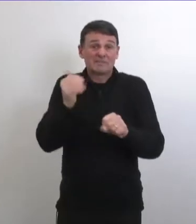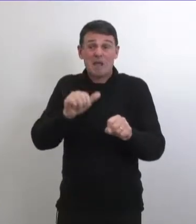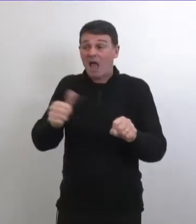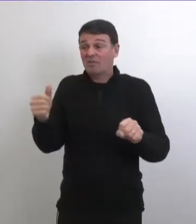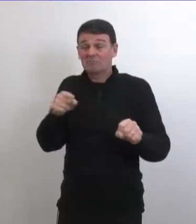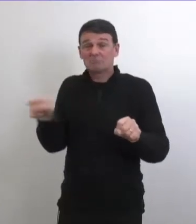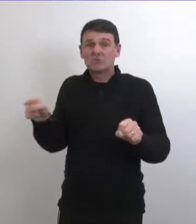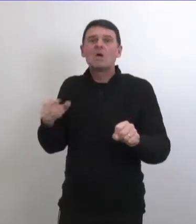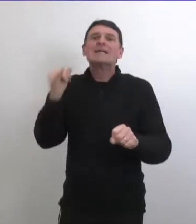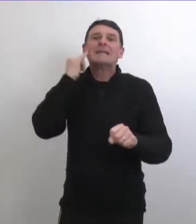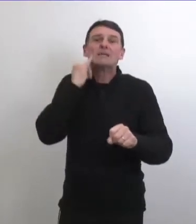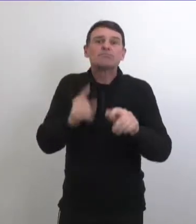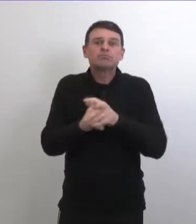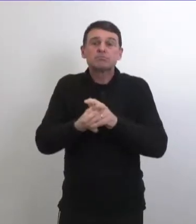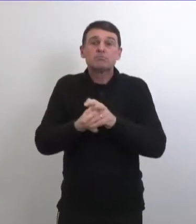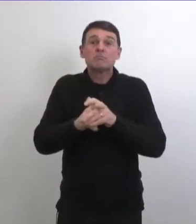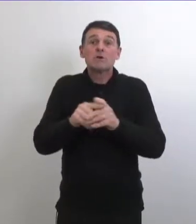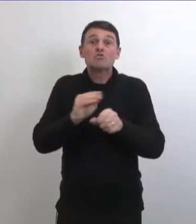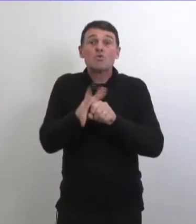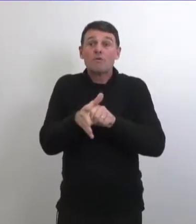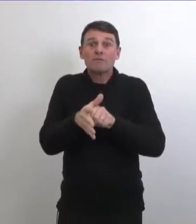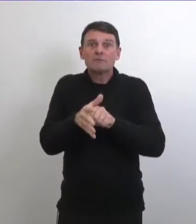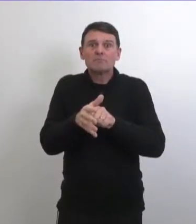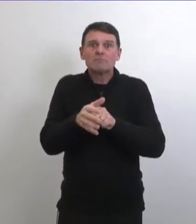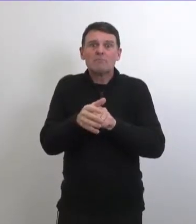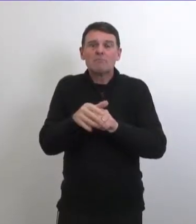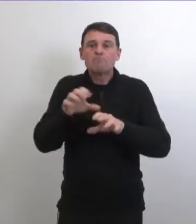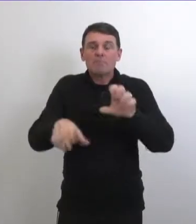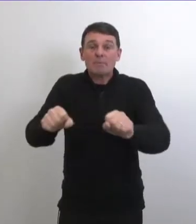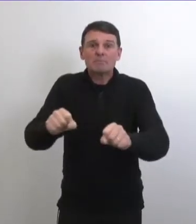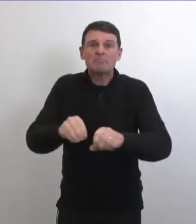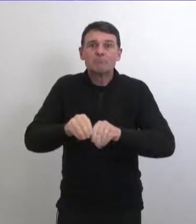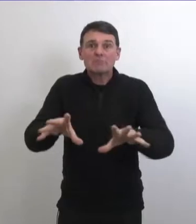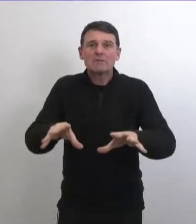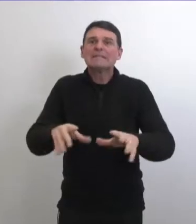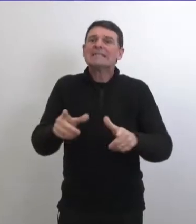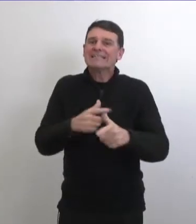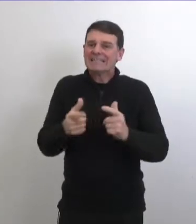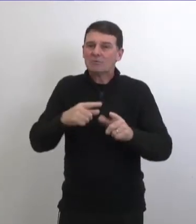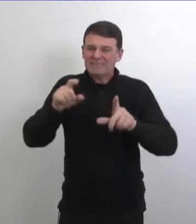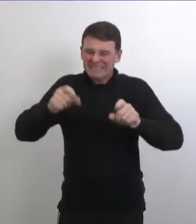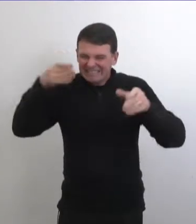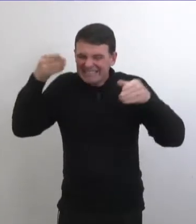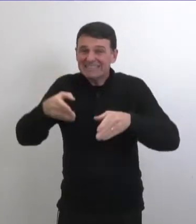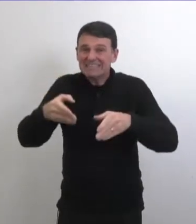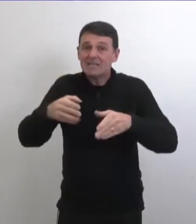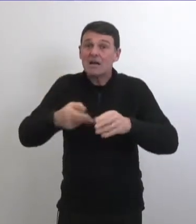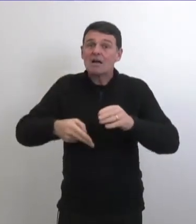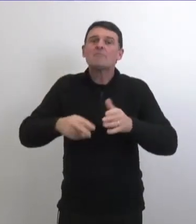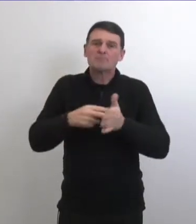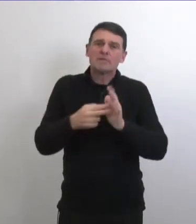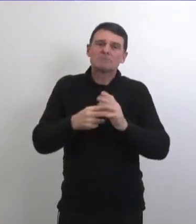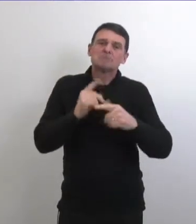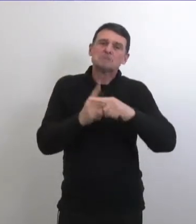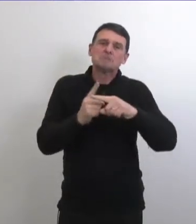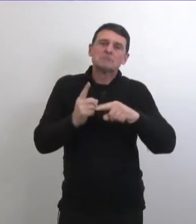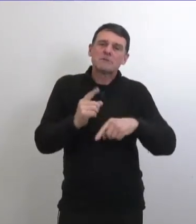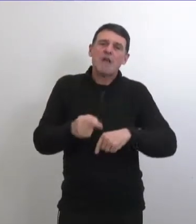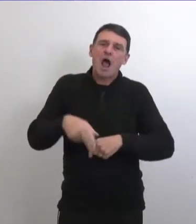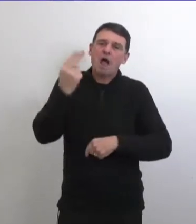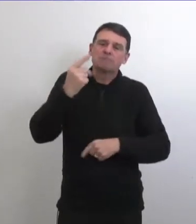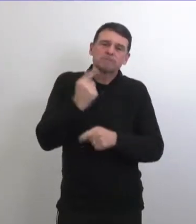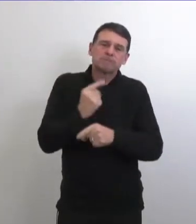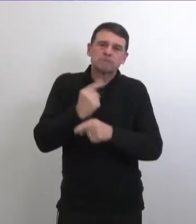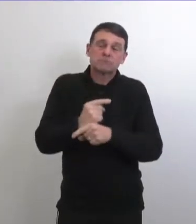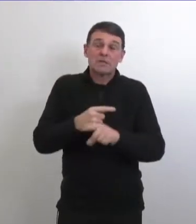qu'en fait c le seul virus qui circule il y a beaucoup de tests qui est effectué dans les situations où il ya des foyers épidémiques et ça ça augmente le taux